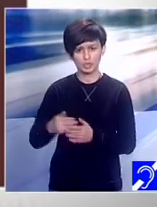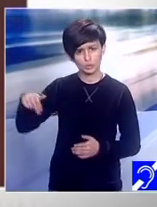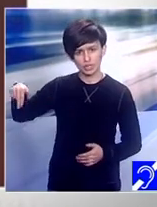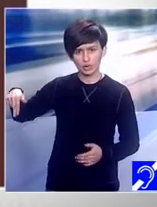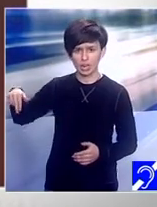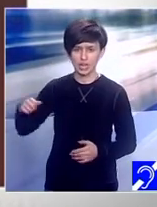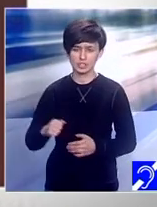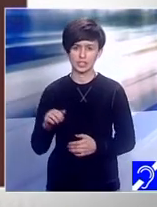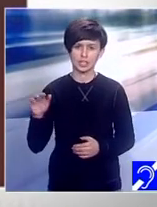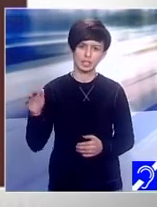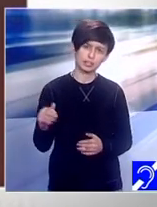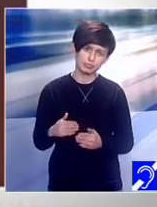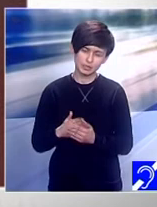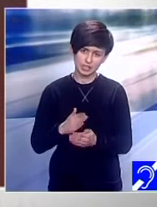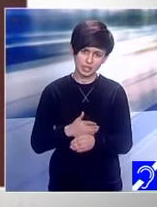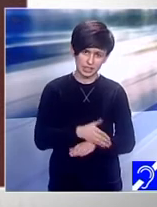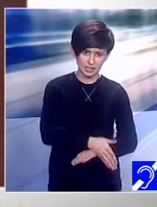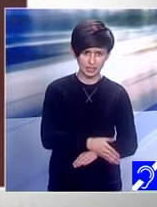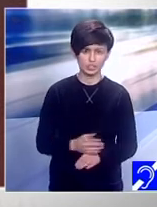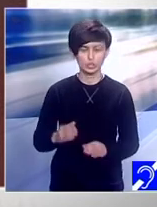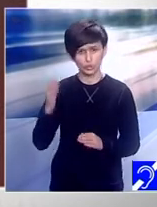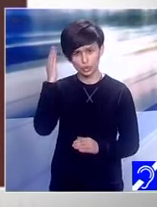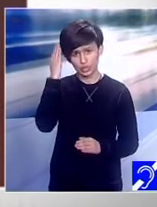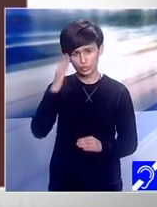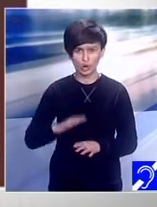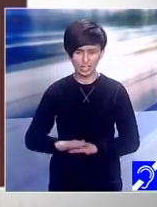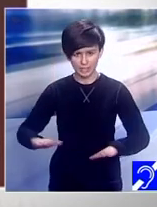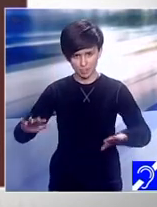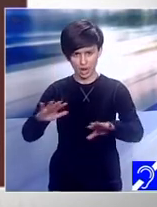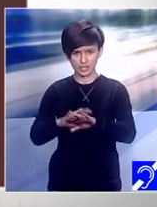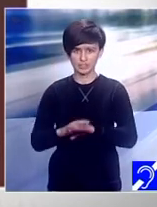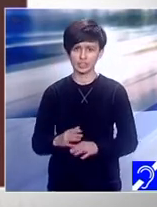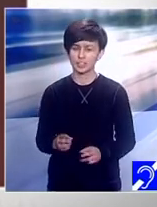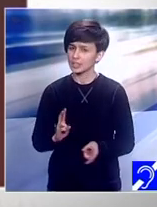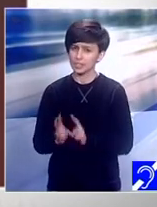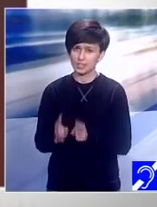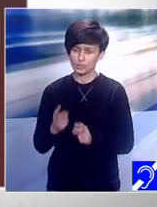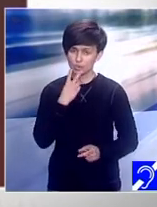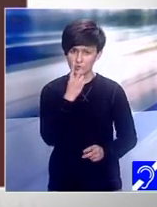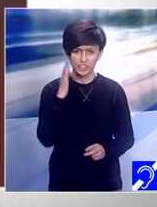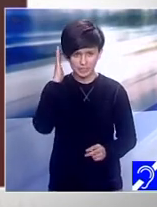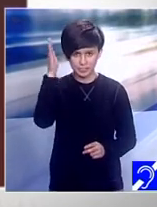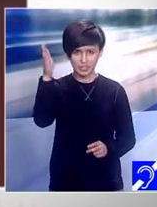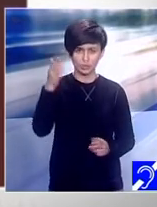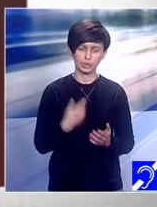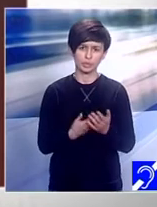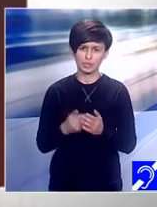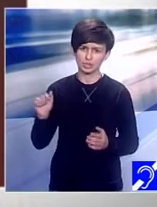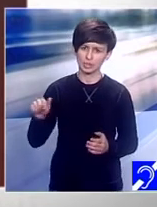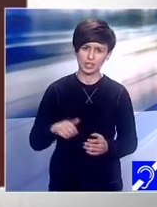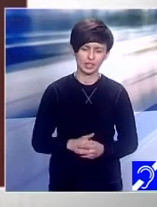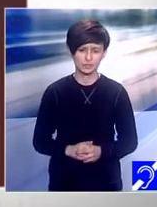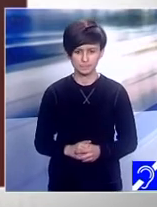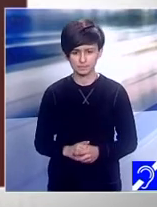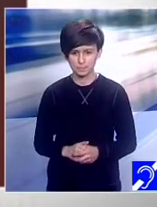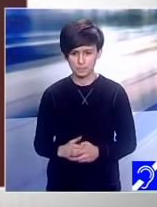centru specializat? Cum vezi viitorul, să spunem așa, pentru el? Mă gândesc la o școală de masă, pentru că